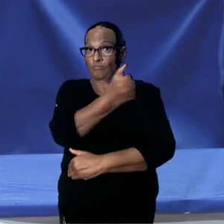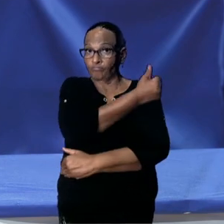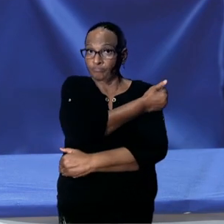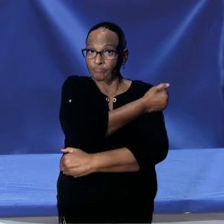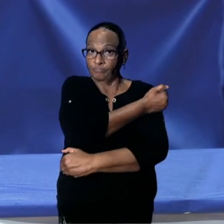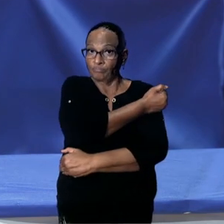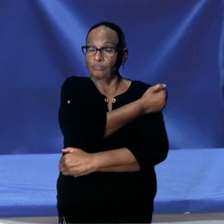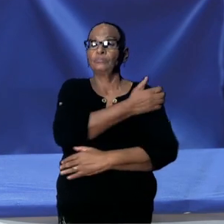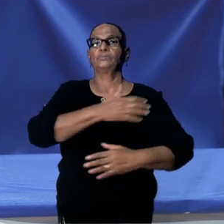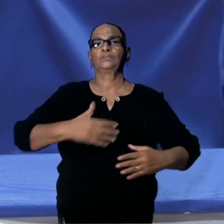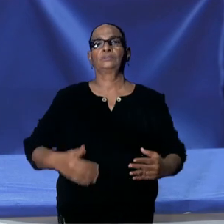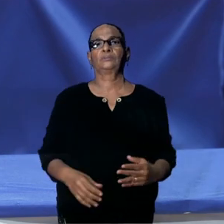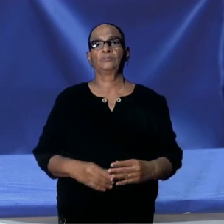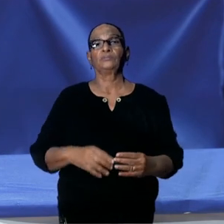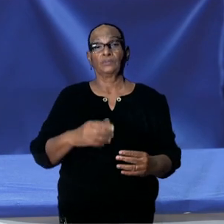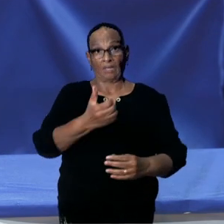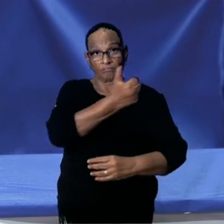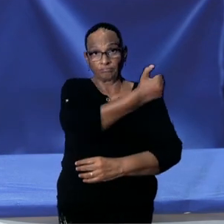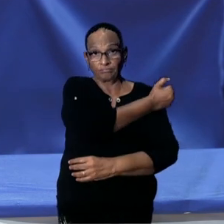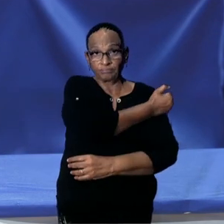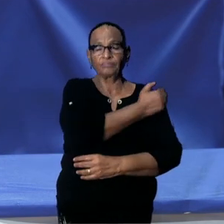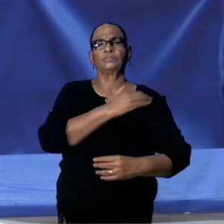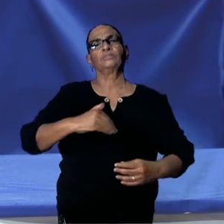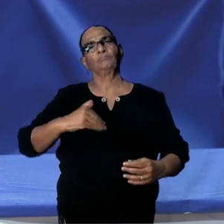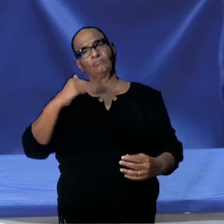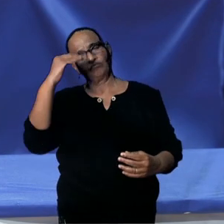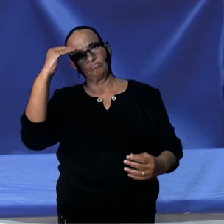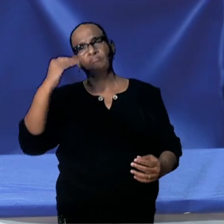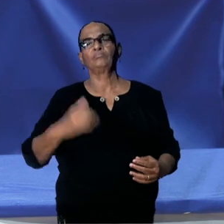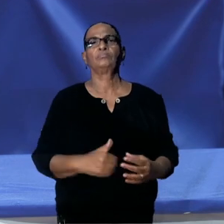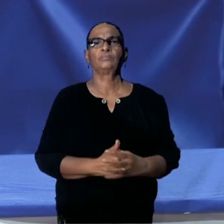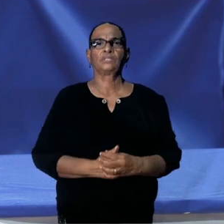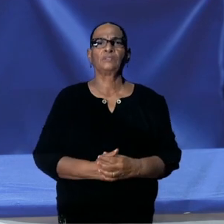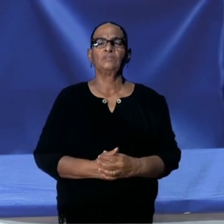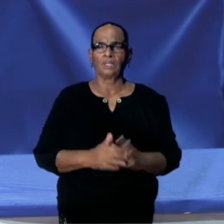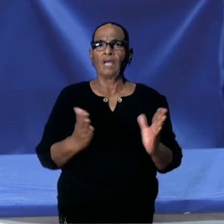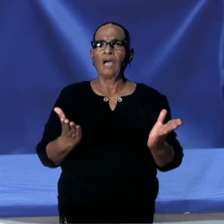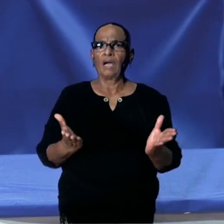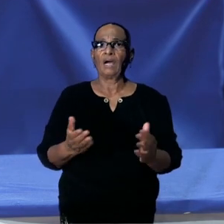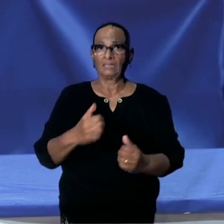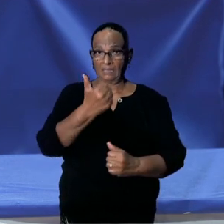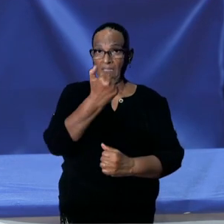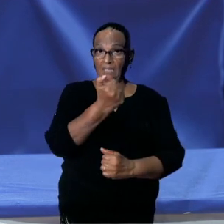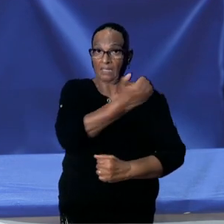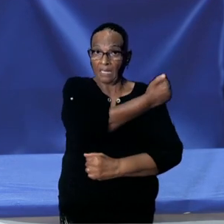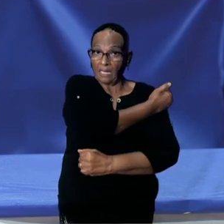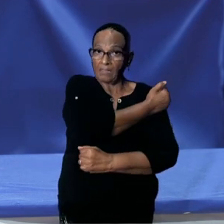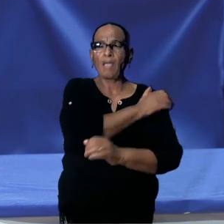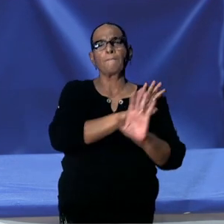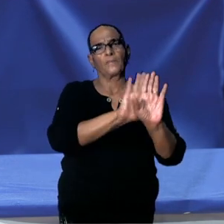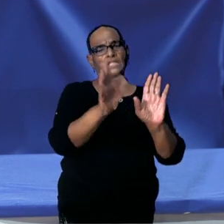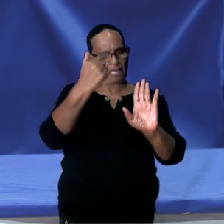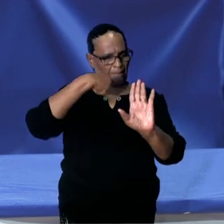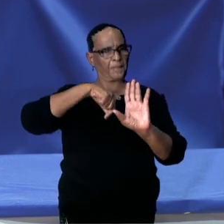effectiviteit veel hoger. Maar na één dosis al, heb je al een behoorlijke bescherming.